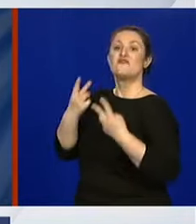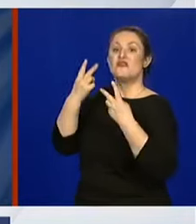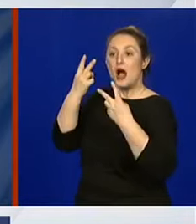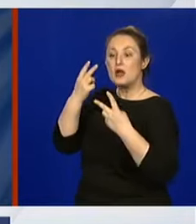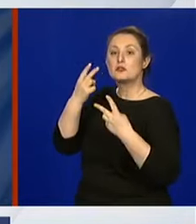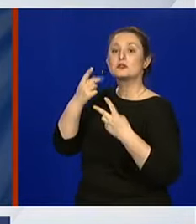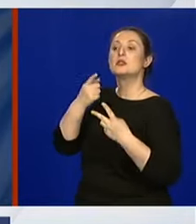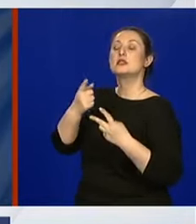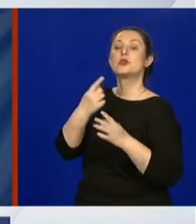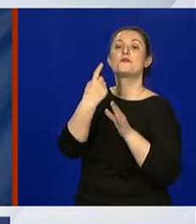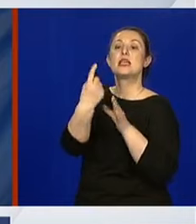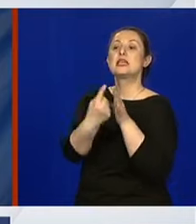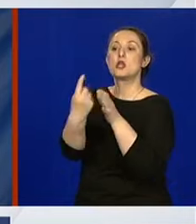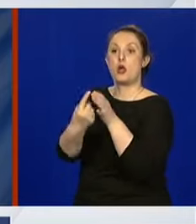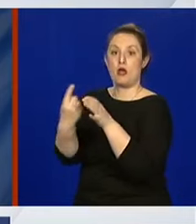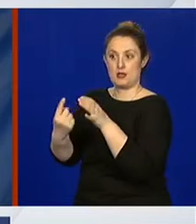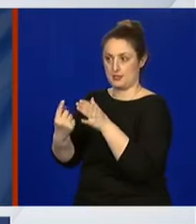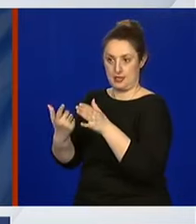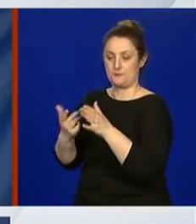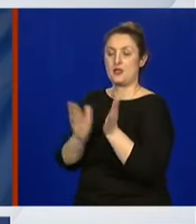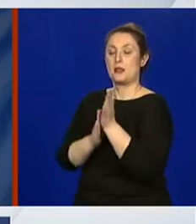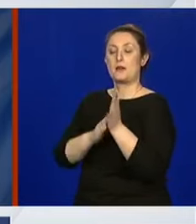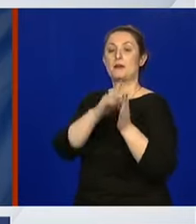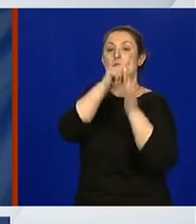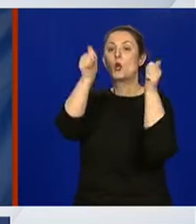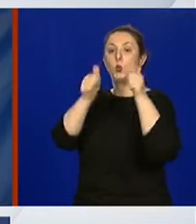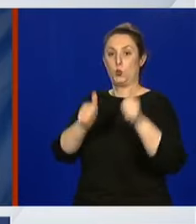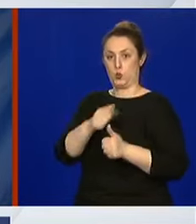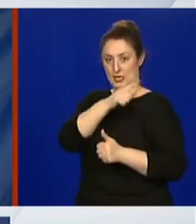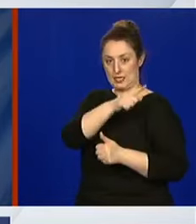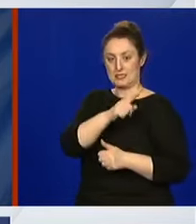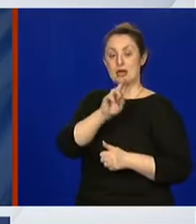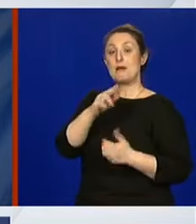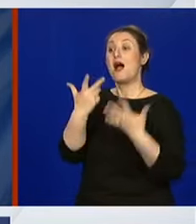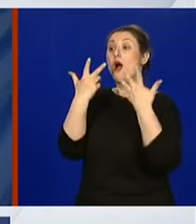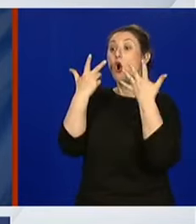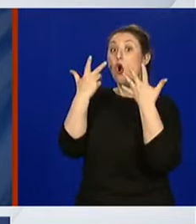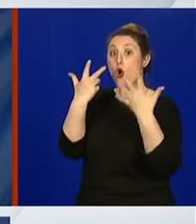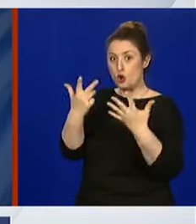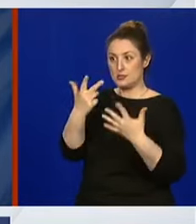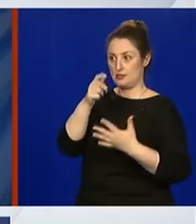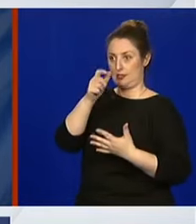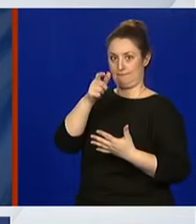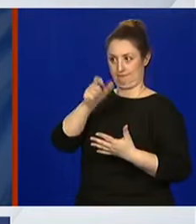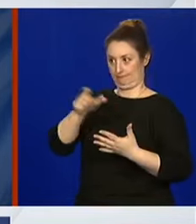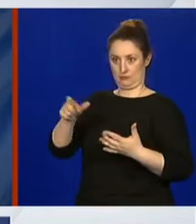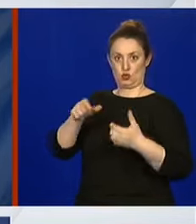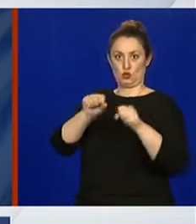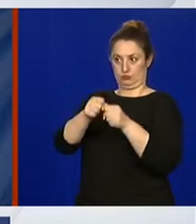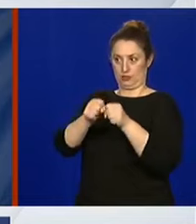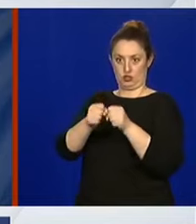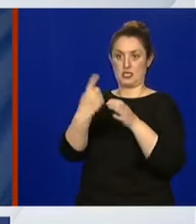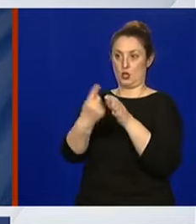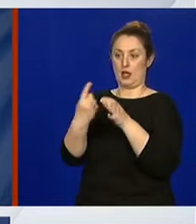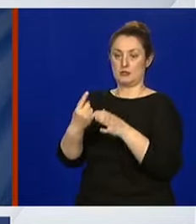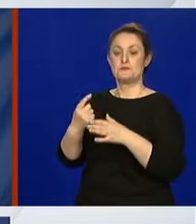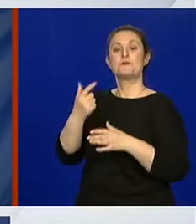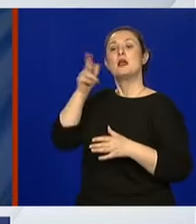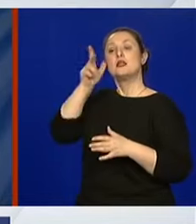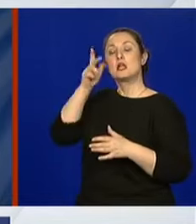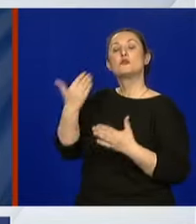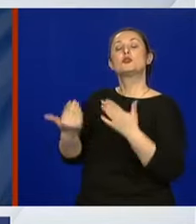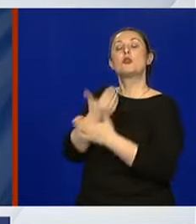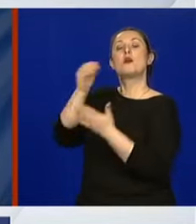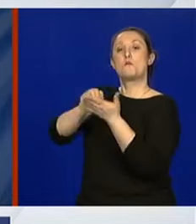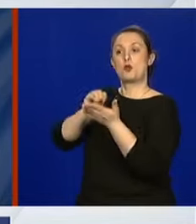primjer, recimo, u Istrije za vikend zabilježeno osam slučajeva, dajte nam recite neke najnovije podatke za cijelu Hrvatsku,